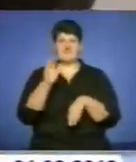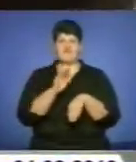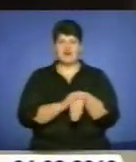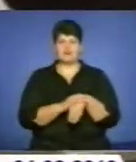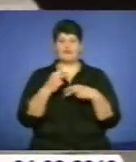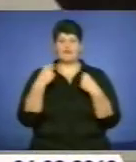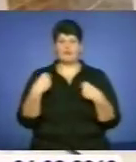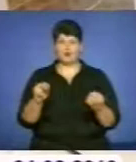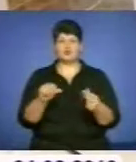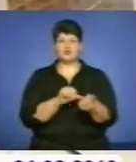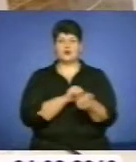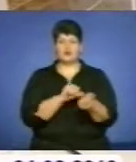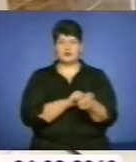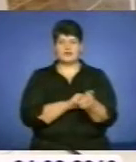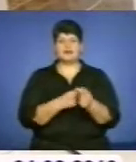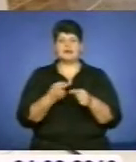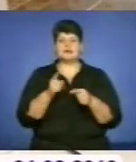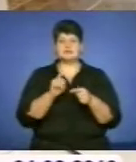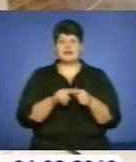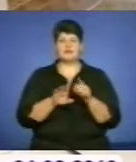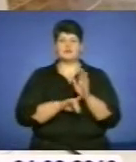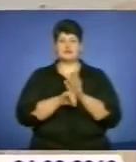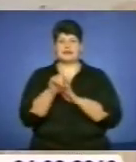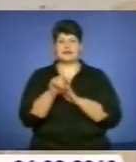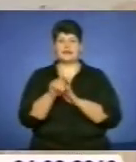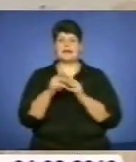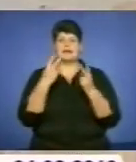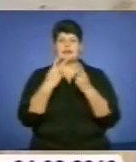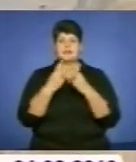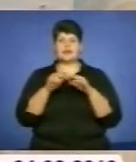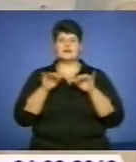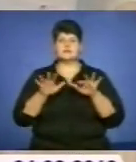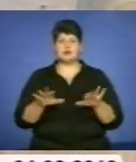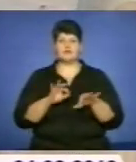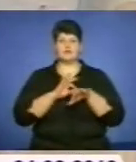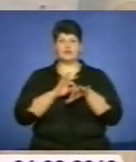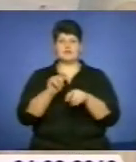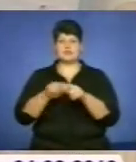засобів. На даний час по усіх них розпочаті кримінальні провадження. Ведеться слідство.